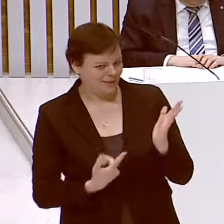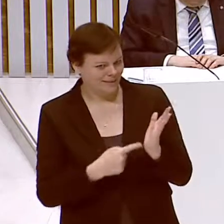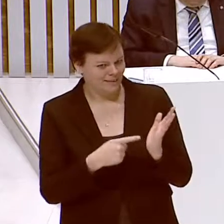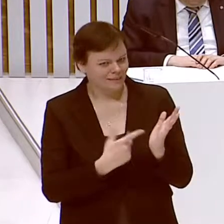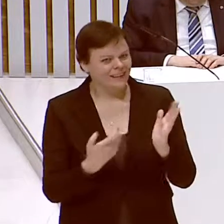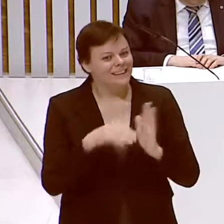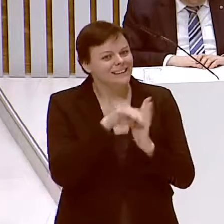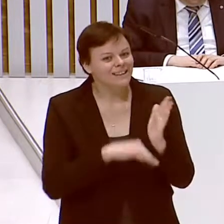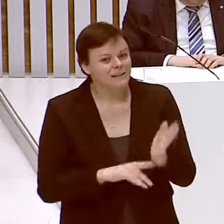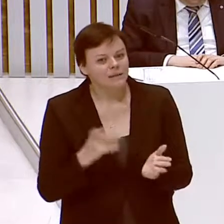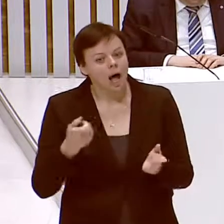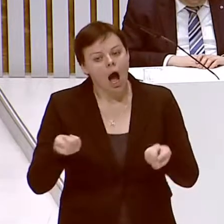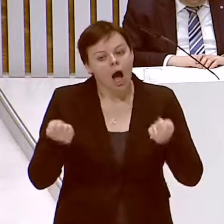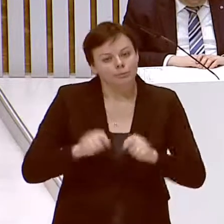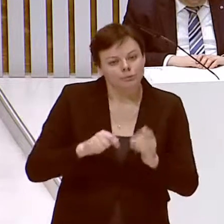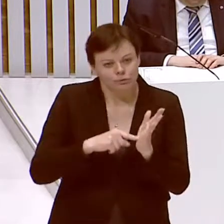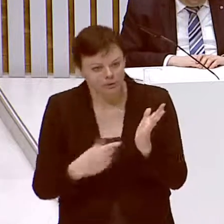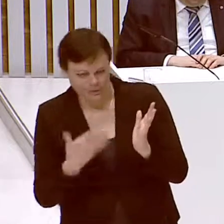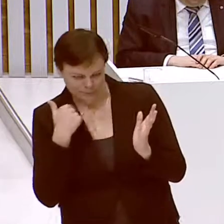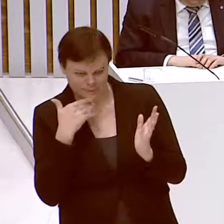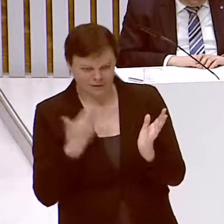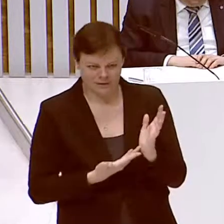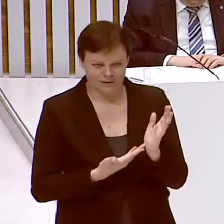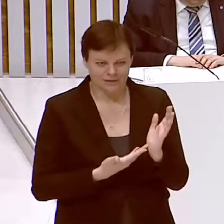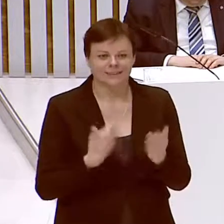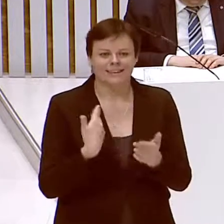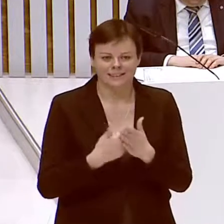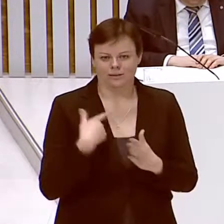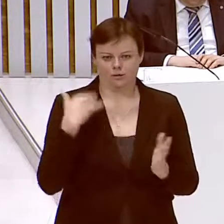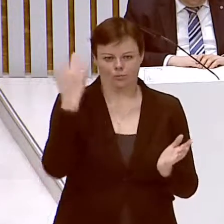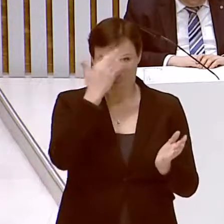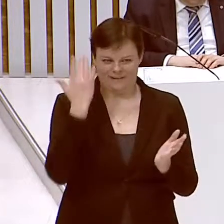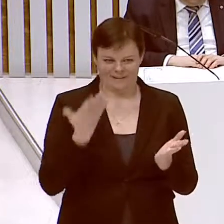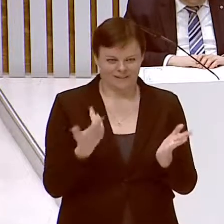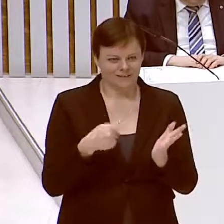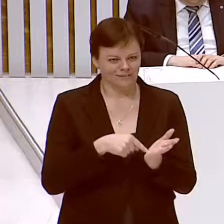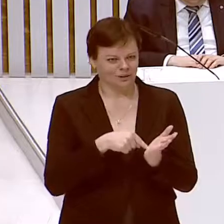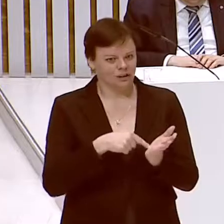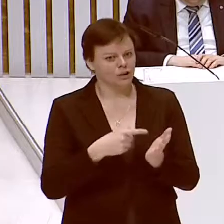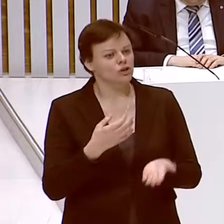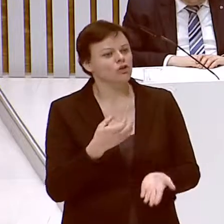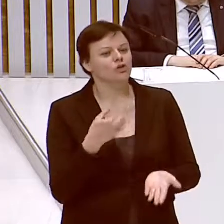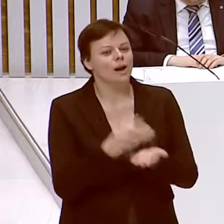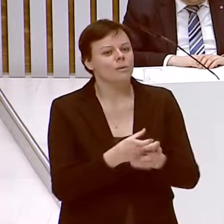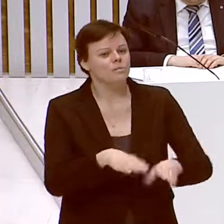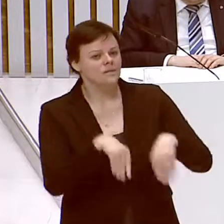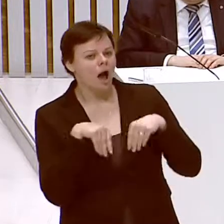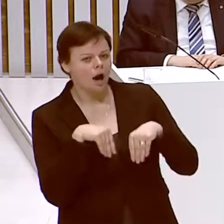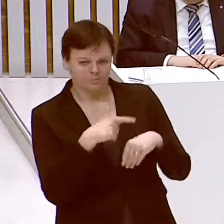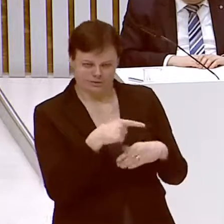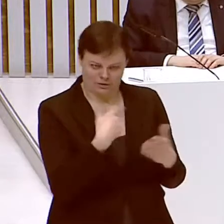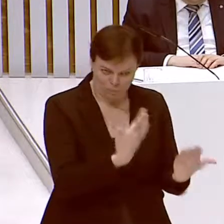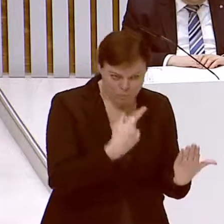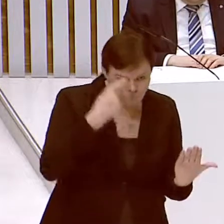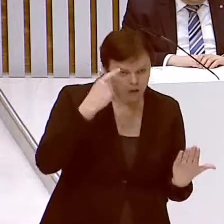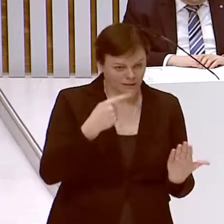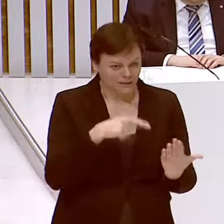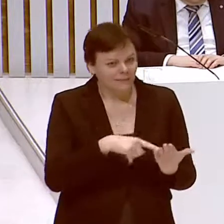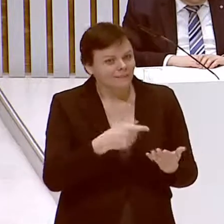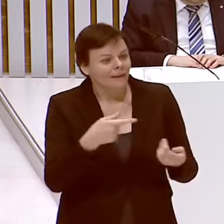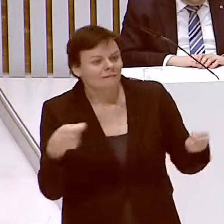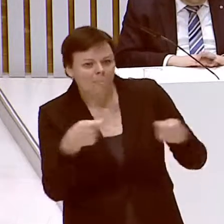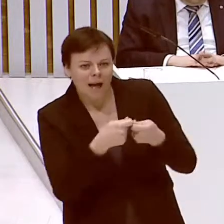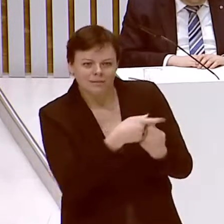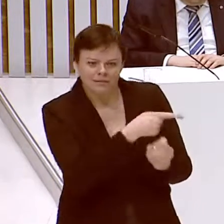wieder. Darin erkennt man auch die Stellung, die die Interessenverbände der Menschen mit Behinderungen bei